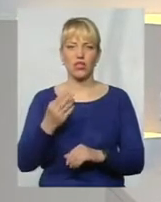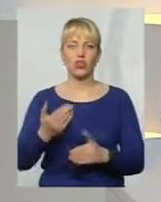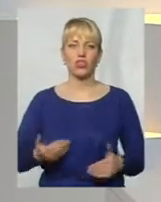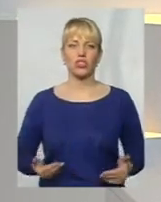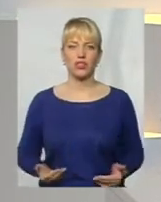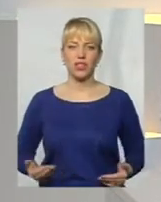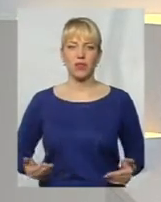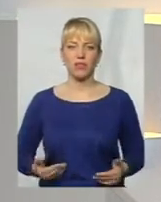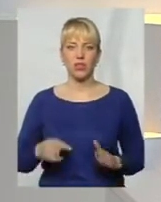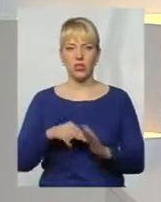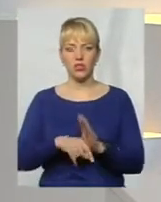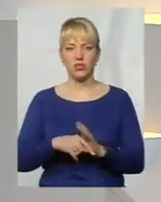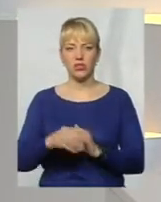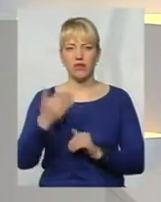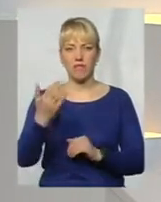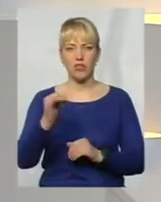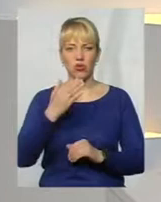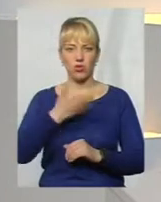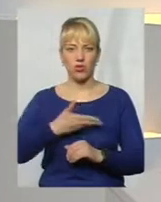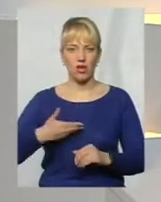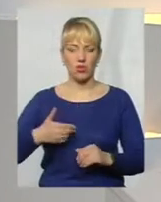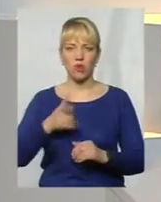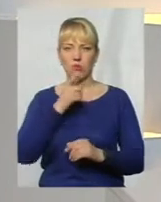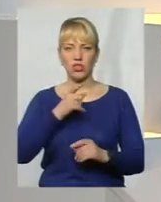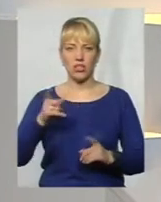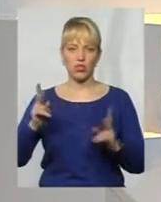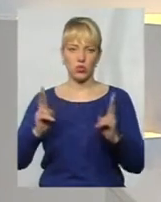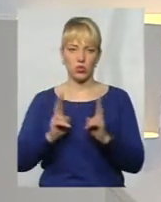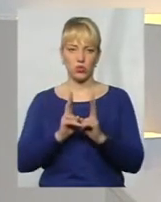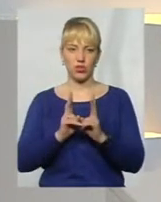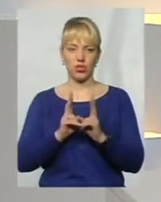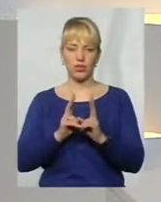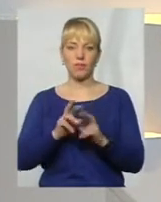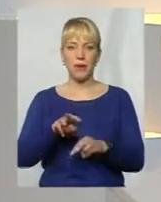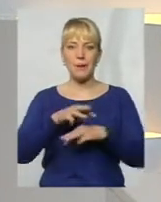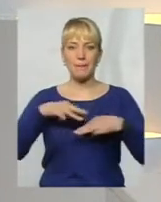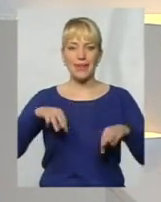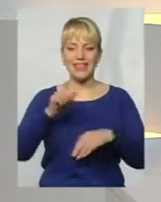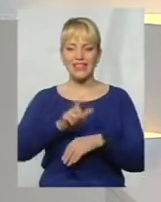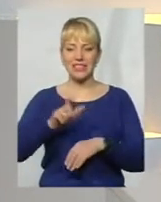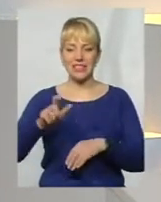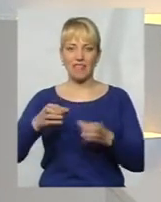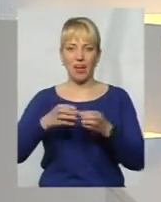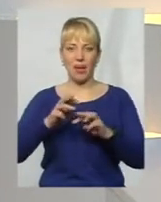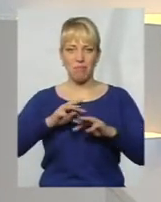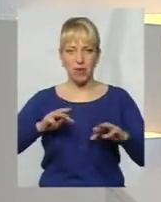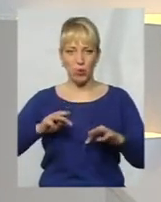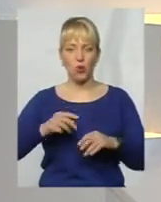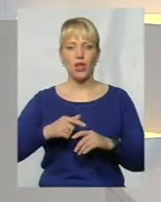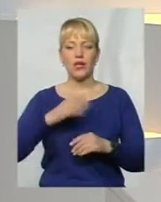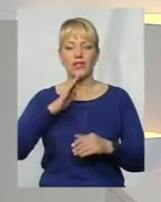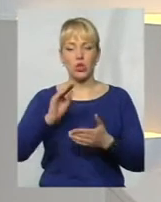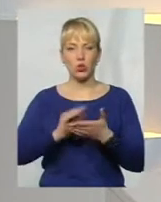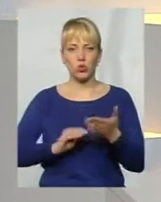стосується вашого і нашого кожен день. Під час зустрічі міністрів Кабміну з журналістами наші